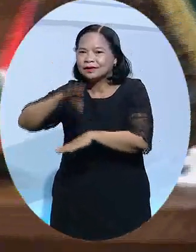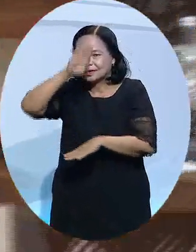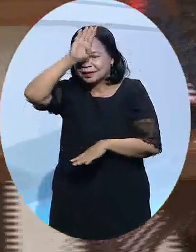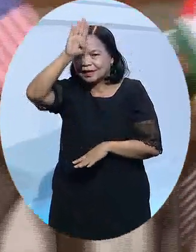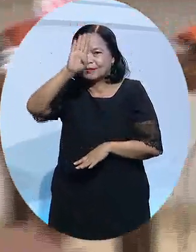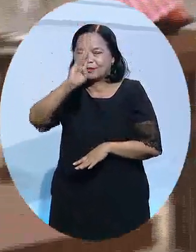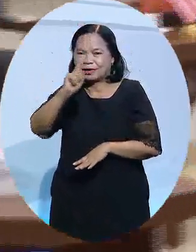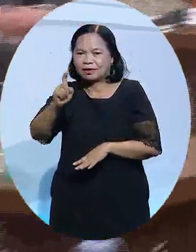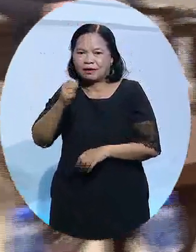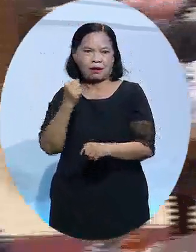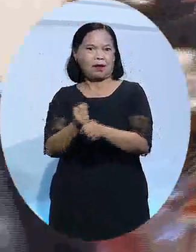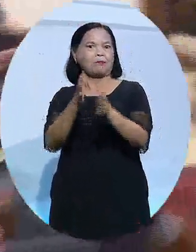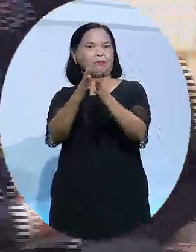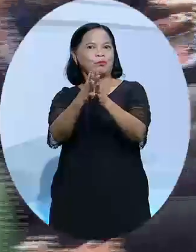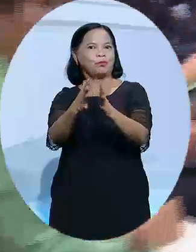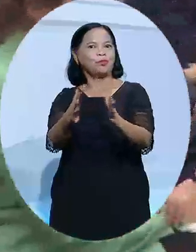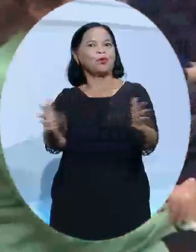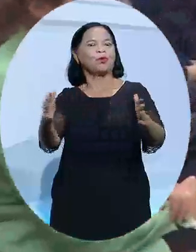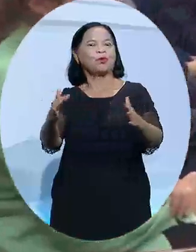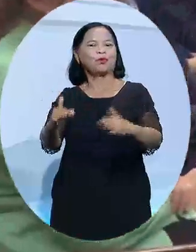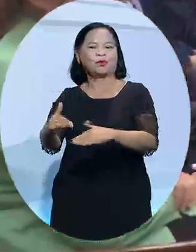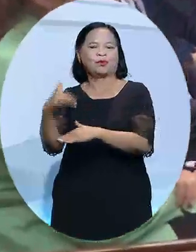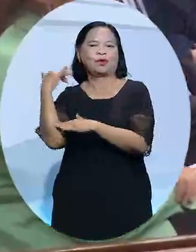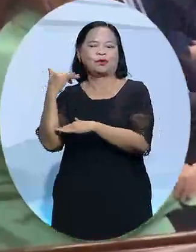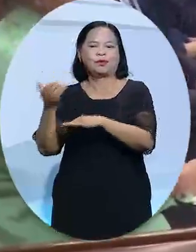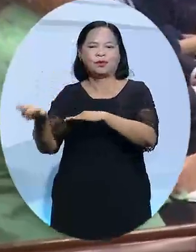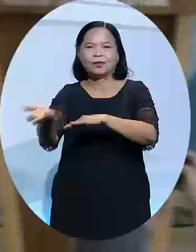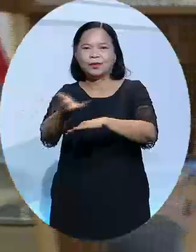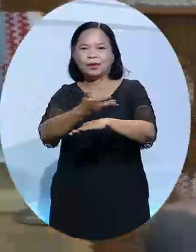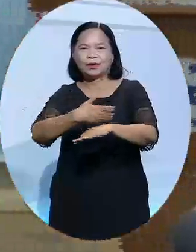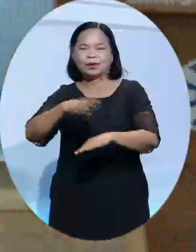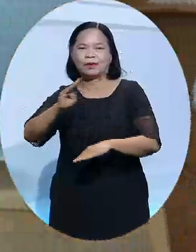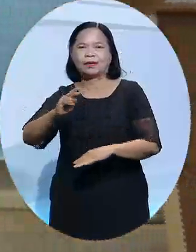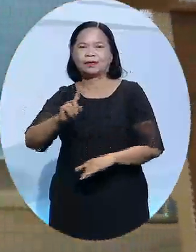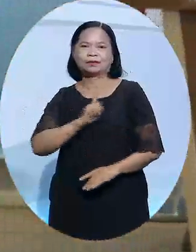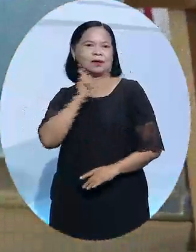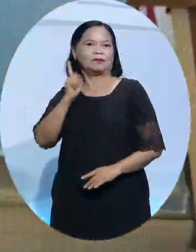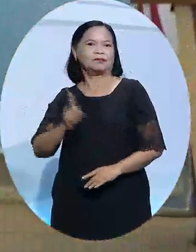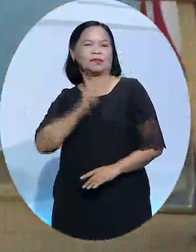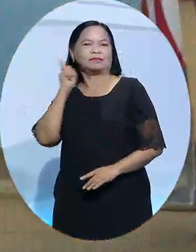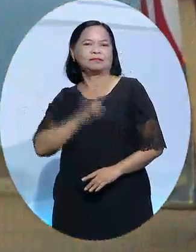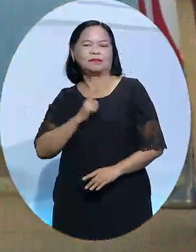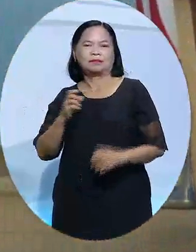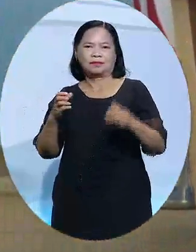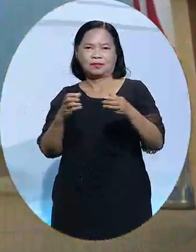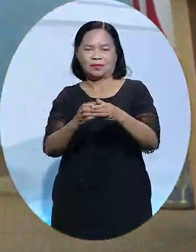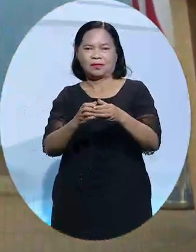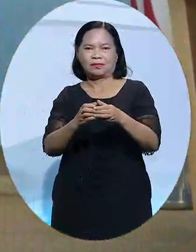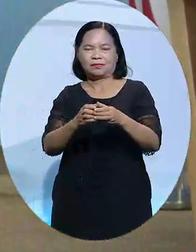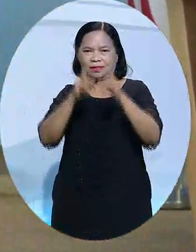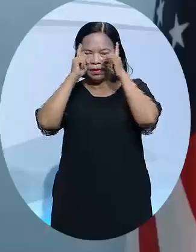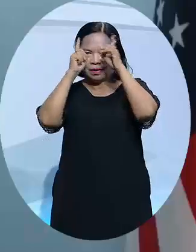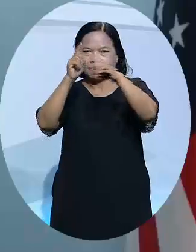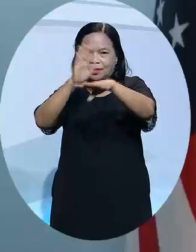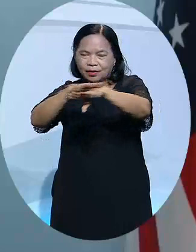Joe Biden làm nhiều hơn nữa để thúc đẩy việc thiết lập một nhà nước Palestine độc lập. Trước cuộc họp với lãnh đạo Palestine, ông Blinken đã kêu gọi